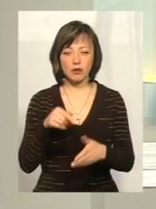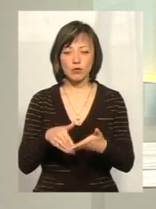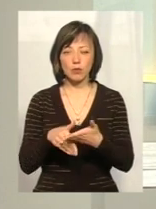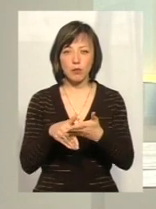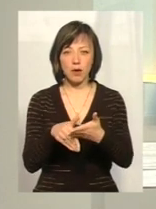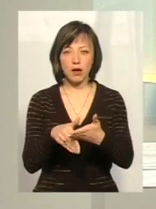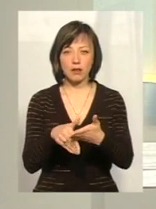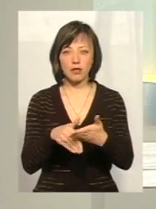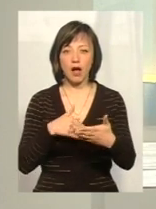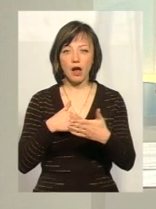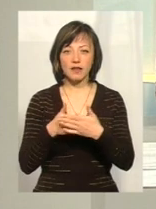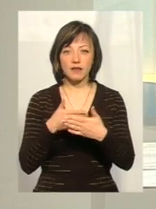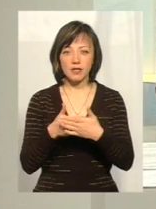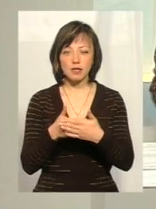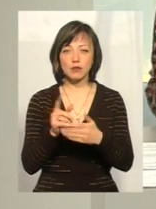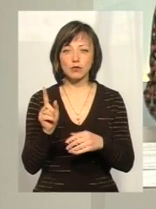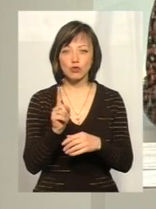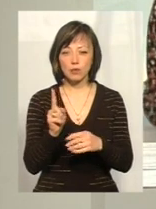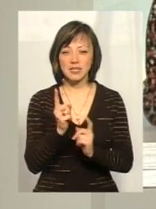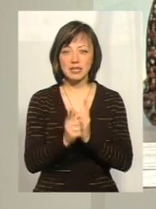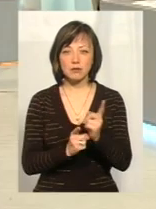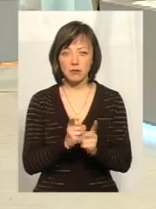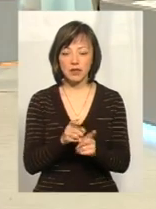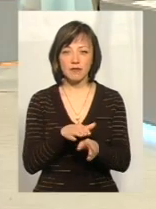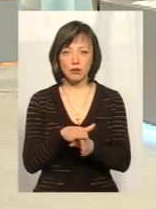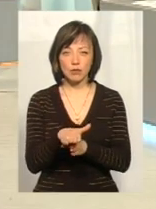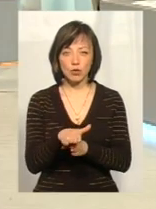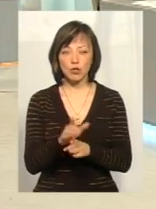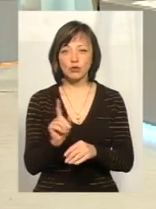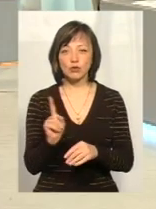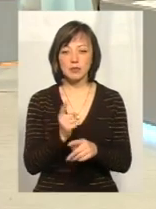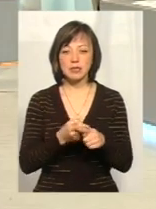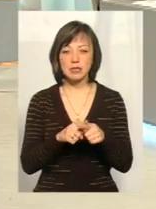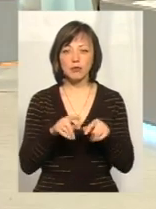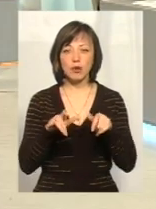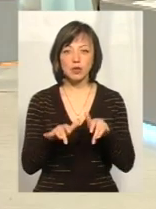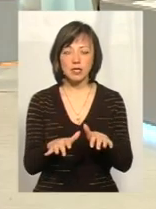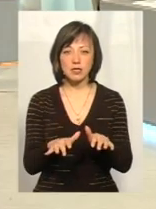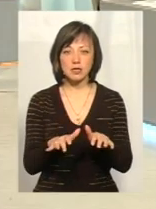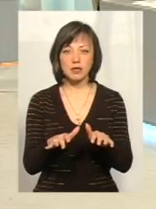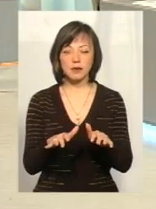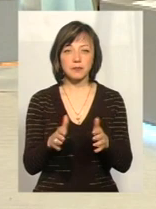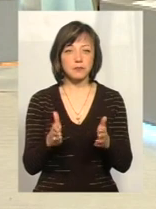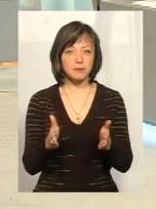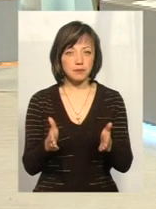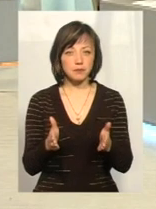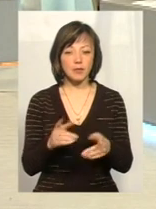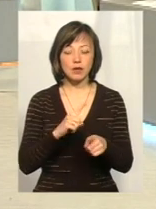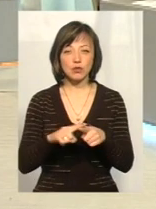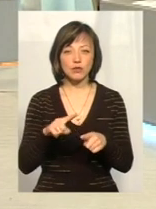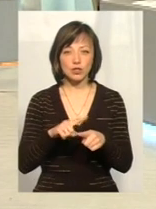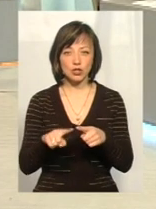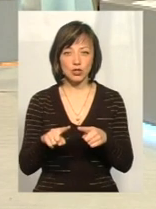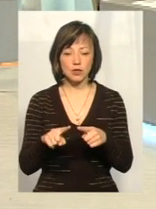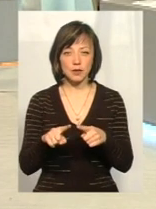допомагати активістам, аби зміни все ж таки були, аби ці процеси, ну, скоріше,